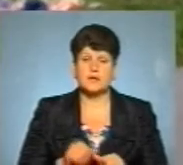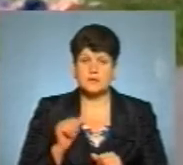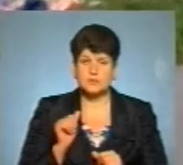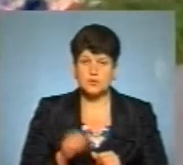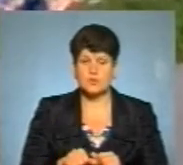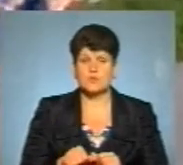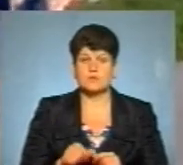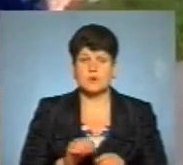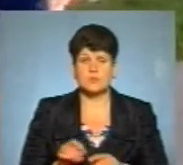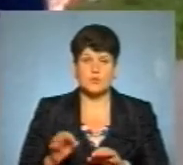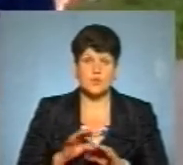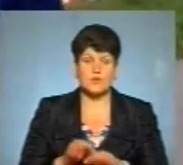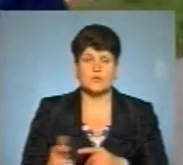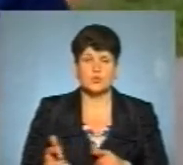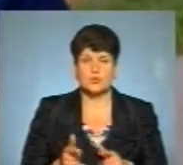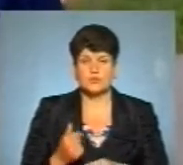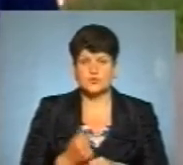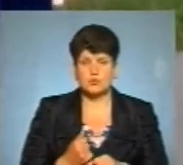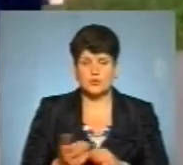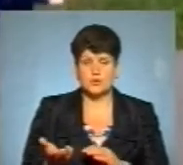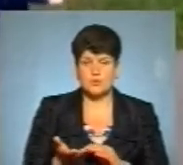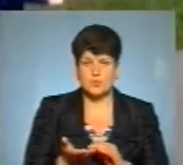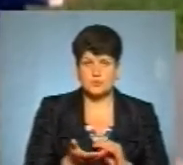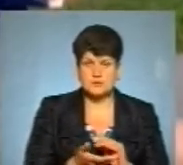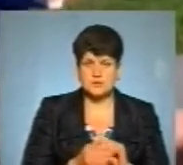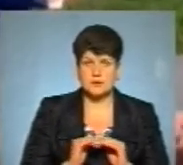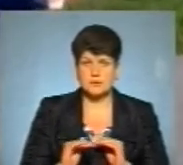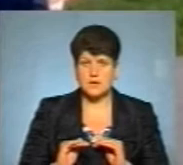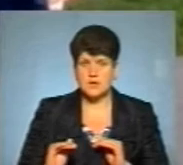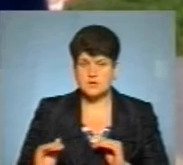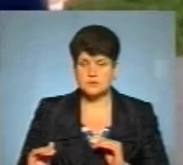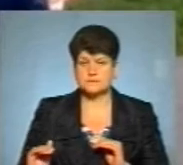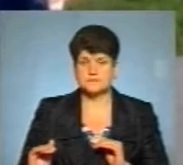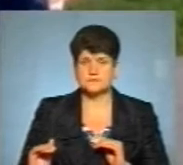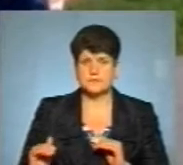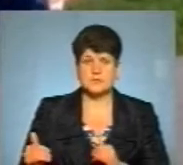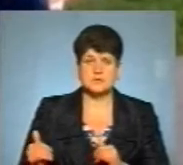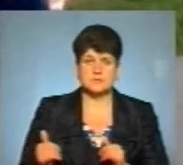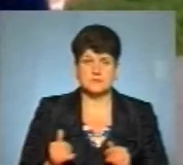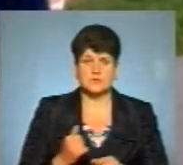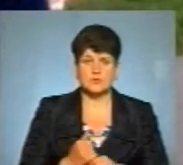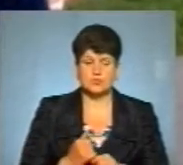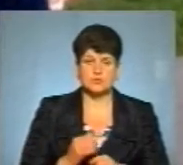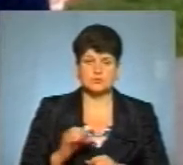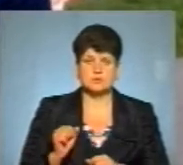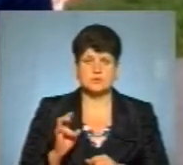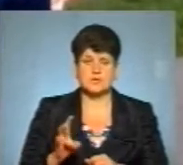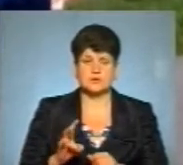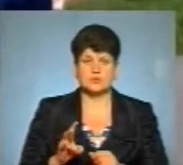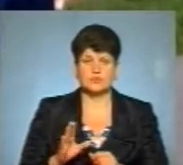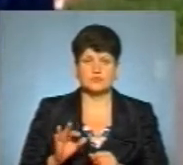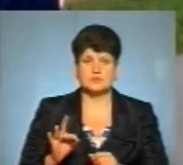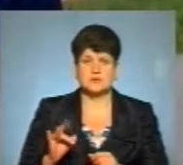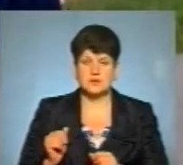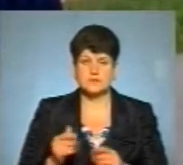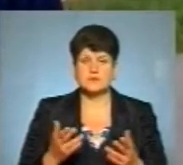ми проводимо підготовчі роботи, тобто, покосили пляж, забезпечимо роботу санвузлів, ось, ну і,